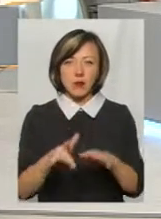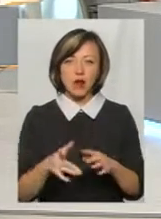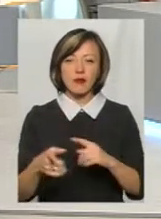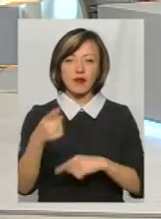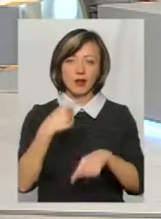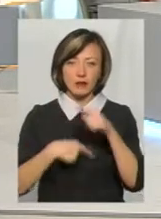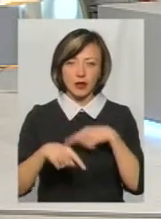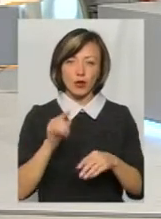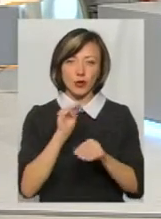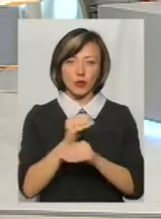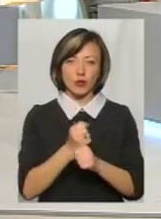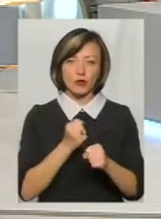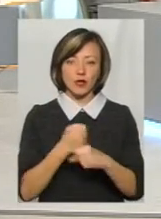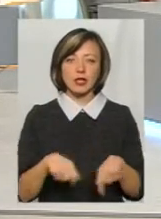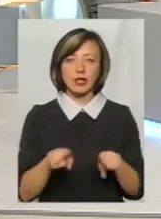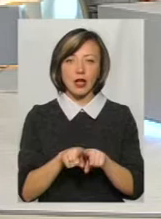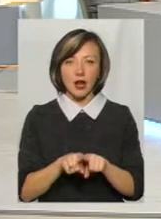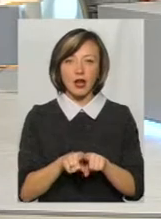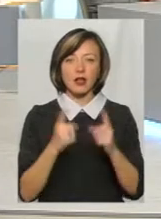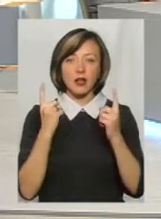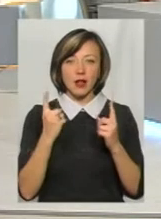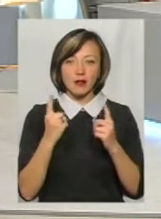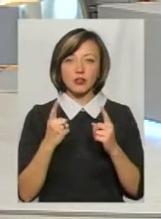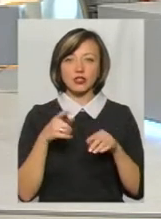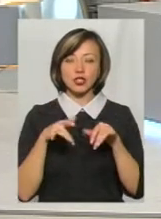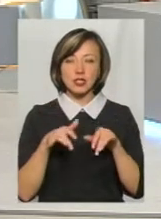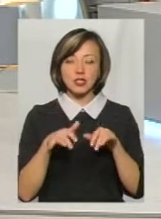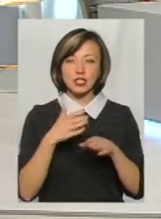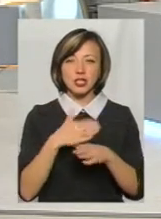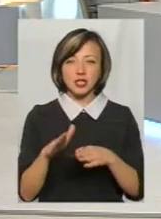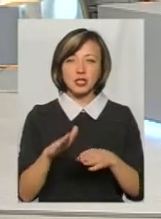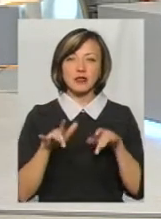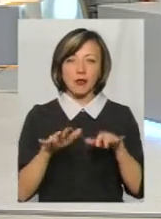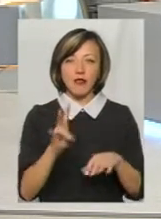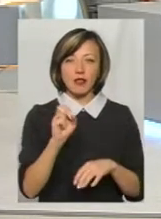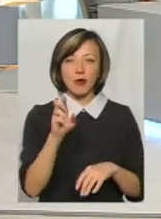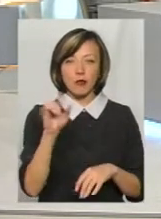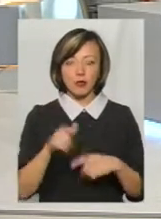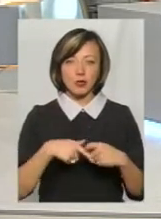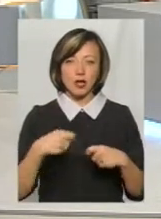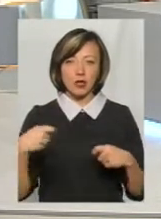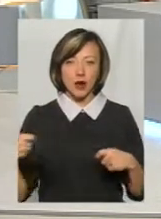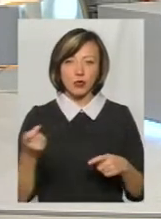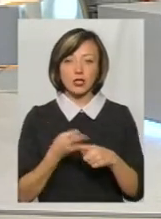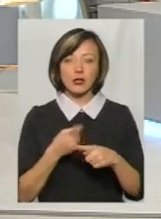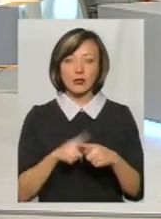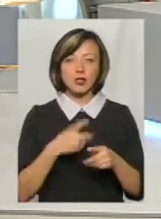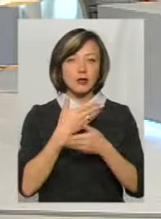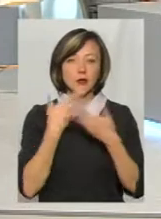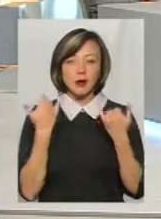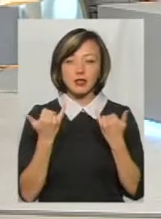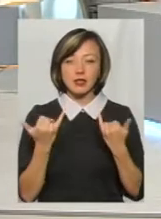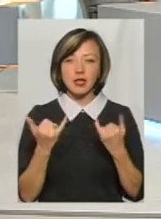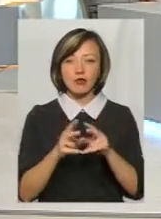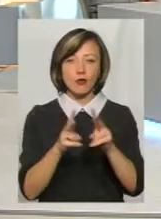пішла на доопрацювання. І так, в принципі, левова частина справ НАБУшних, так от вона затягується. І тому нема зараз ні в